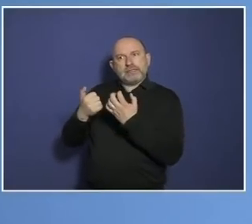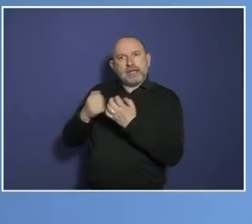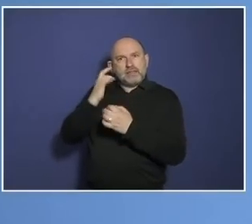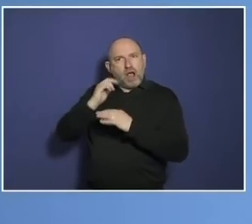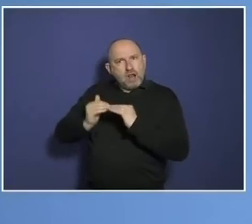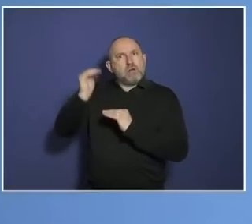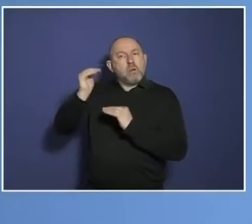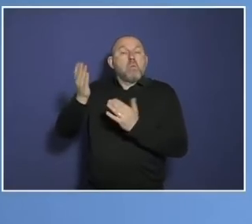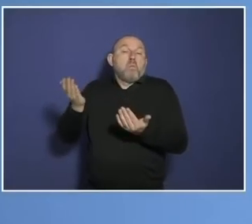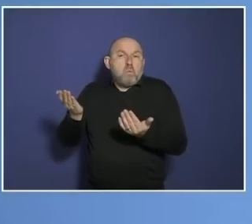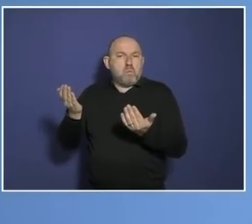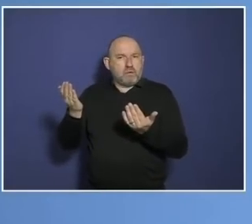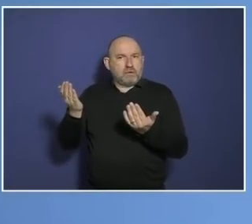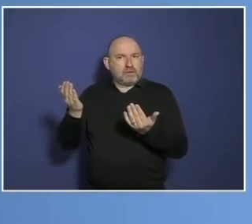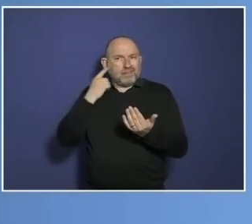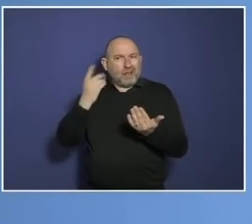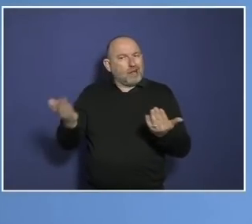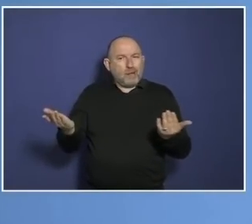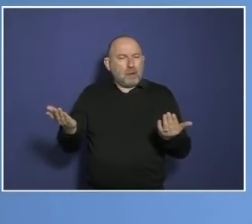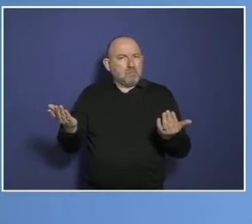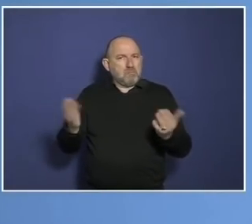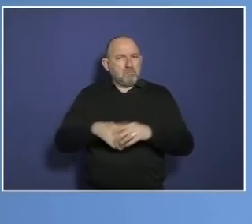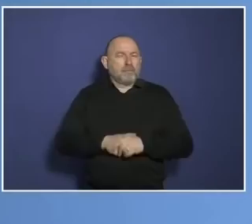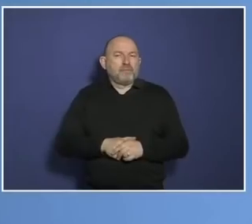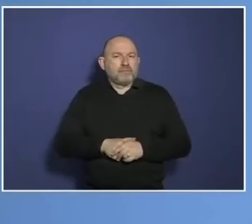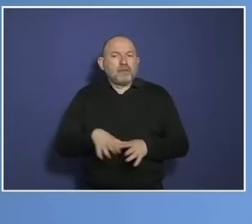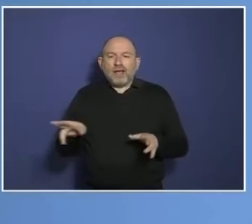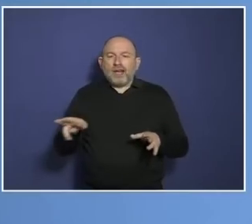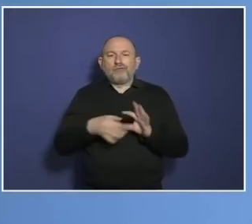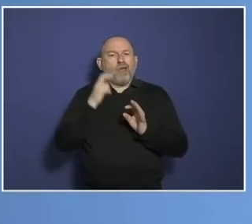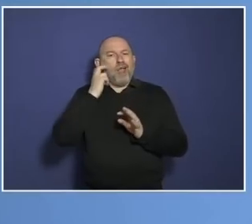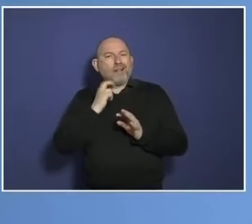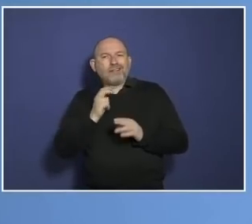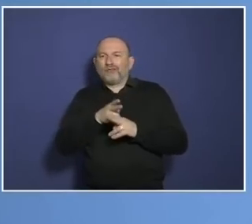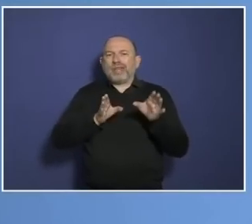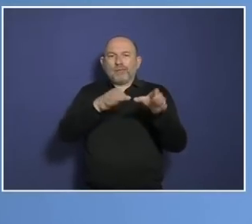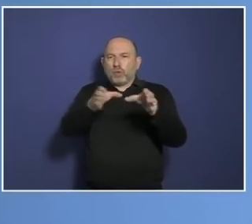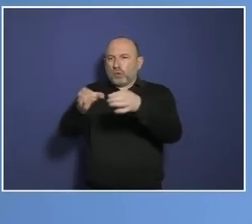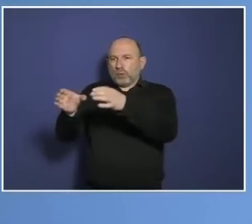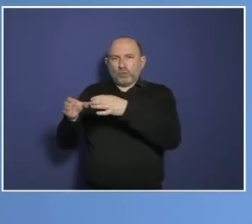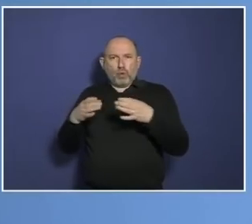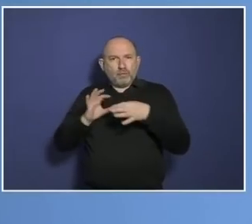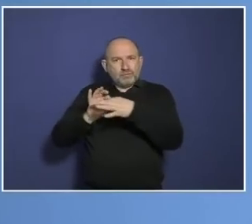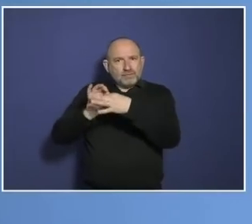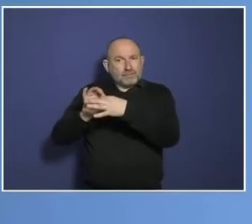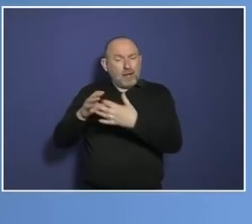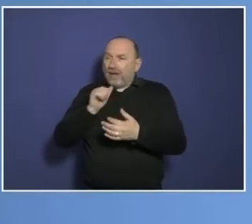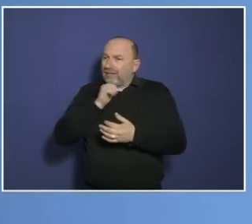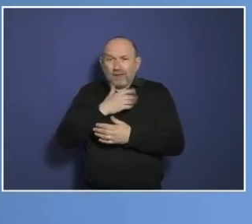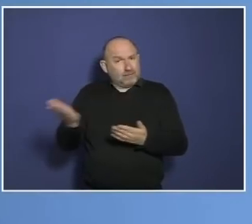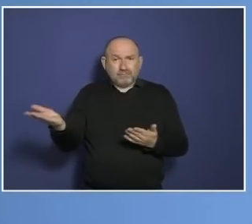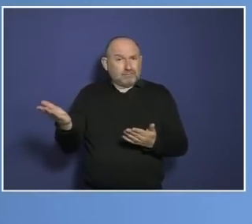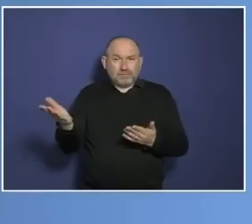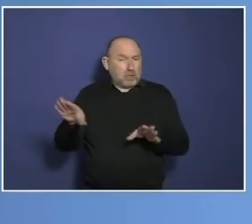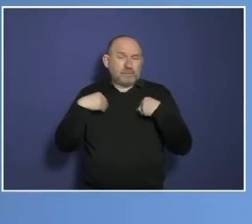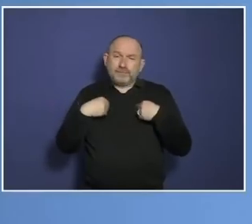Sie dann am selben Tag tweeteten, die Impfpflicht sei generell gescheitert. Und dass, wenn man in den Gesetzentwurf reinschaut, dort von einer generellen Impfpflicht für alle ab